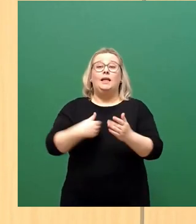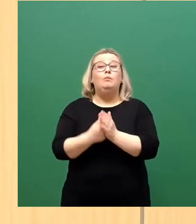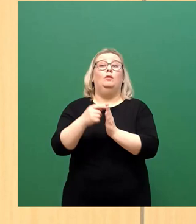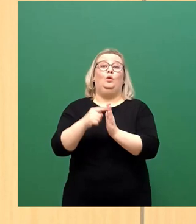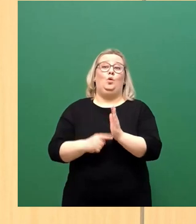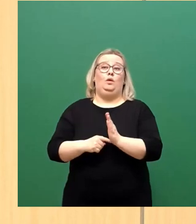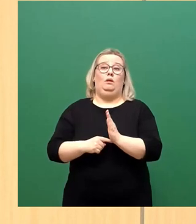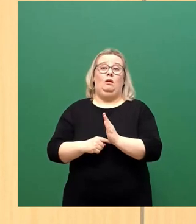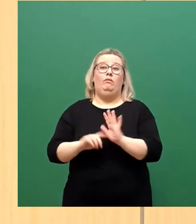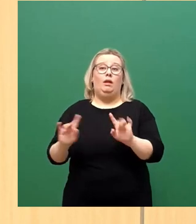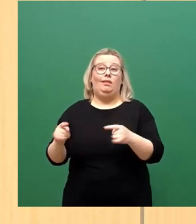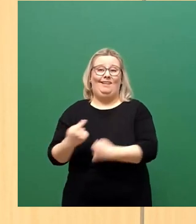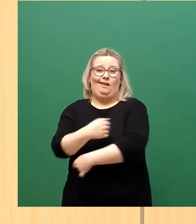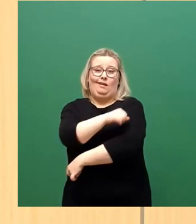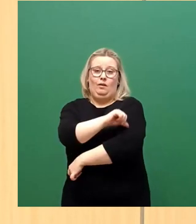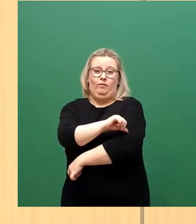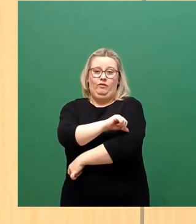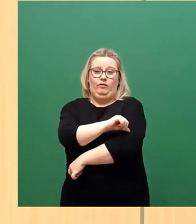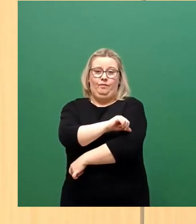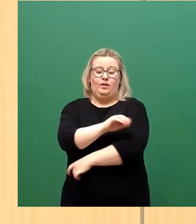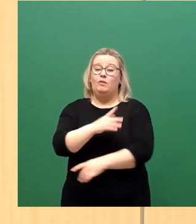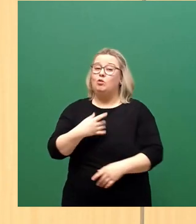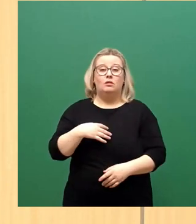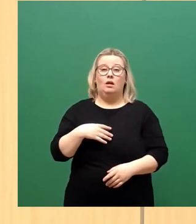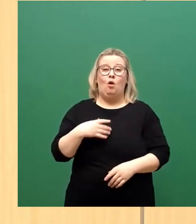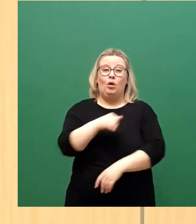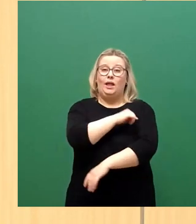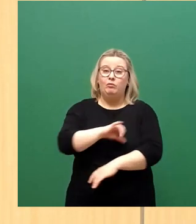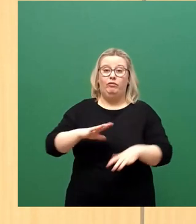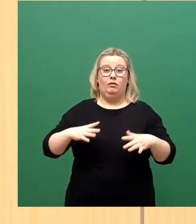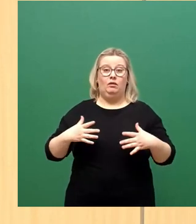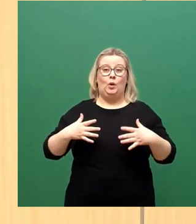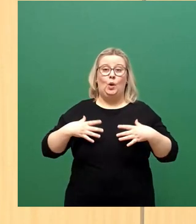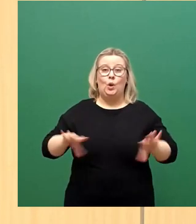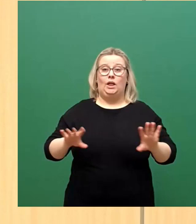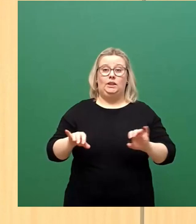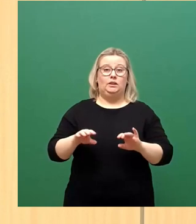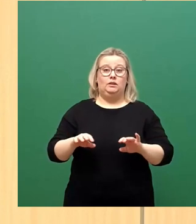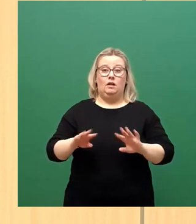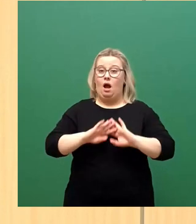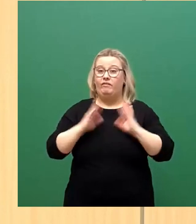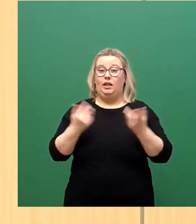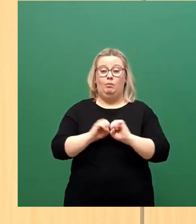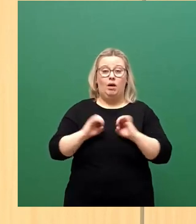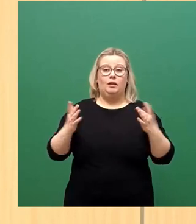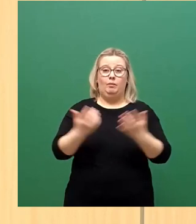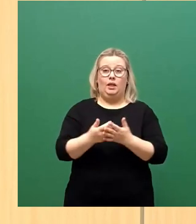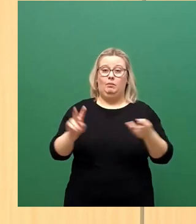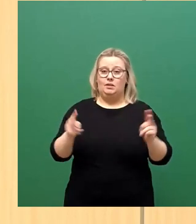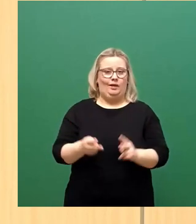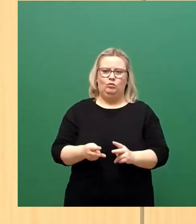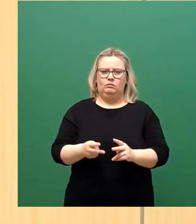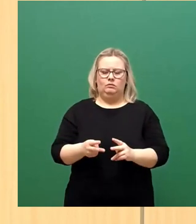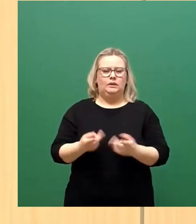dagegen sprechen, dass Impfen allein glücklich selig machende ist, dass unsere Pandemie beseitigt wird. Es ist